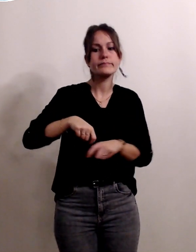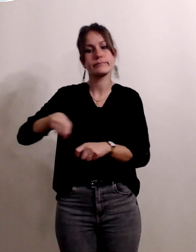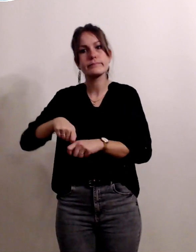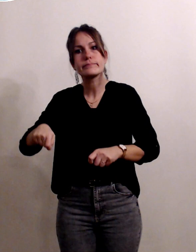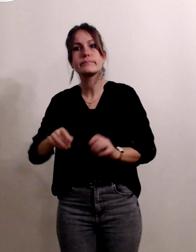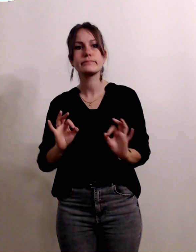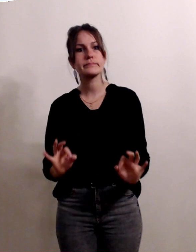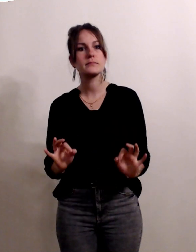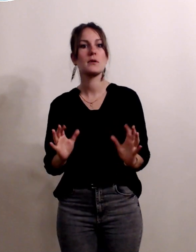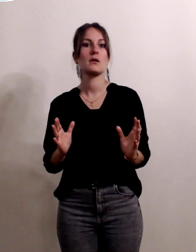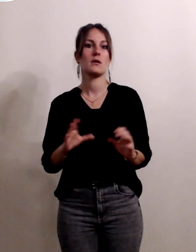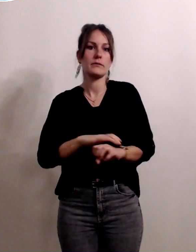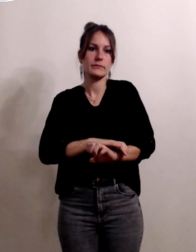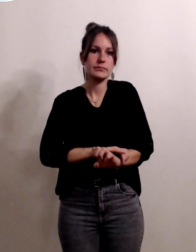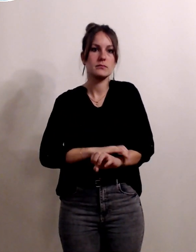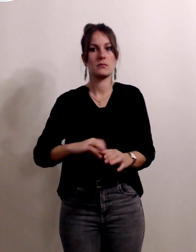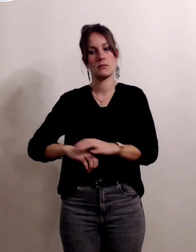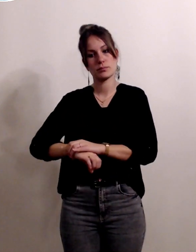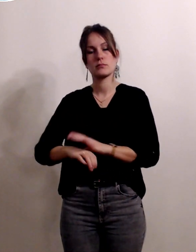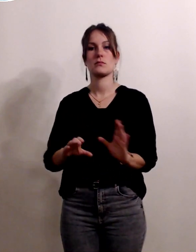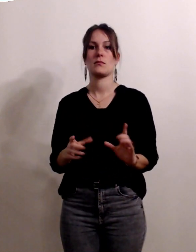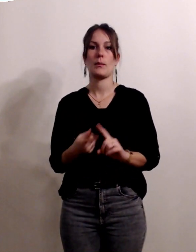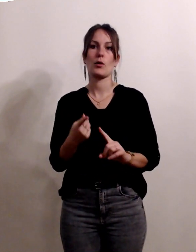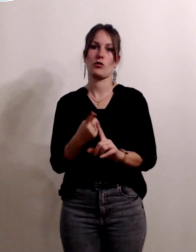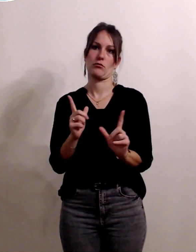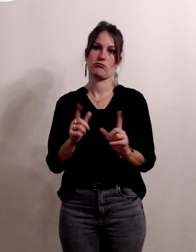c'est aussi un élément à prendre en compte